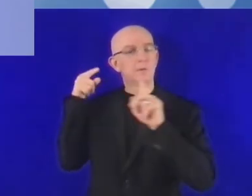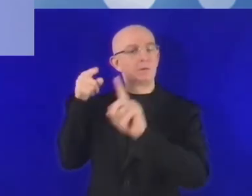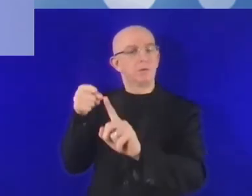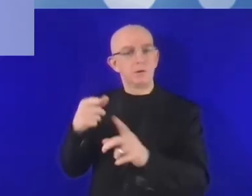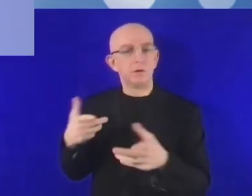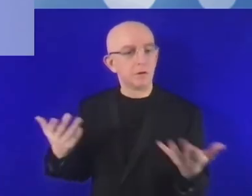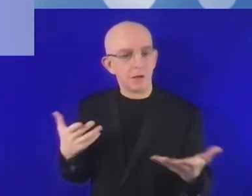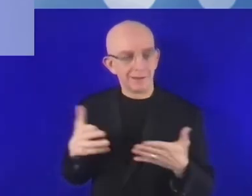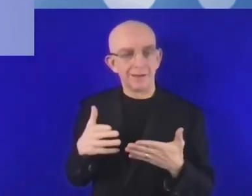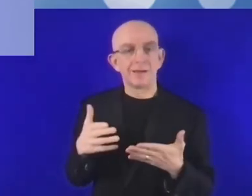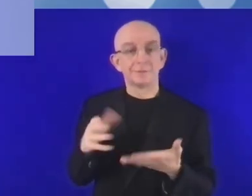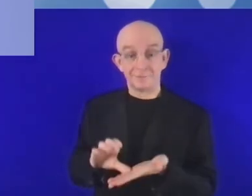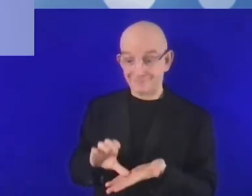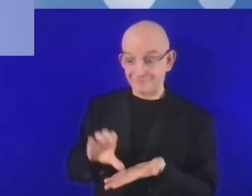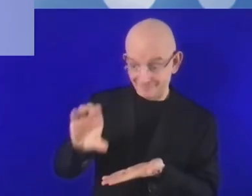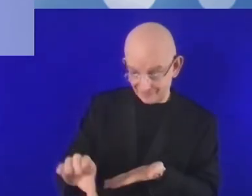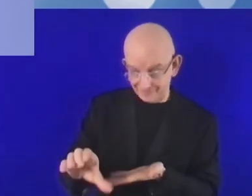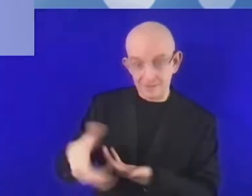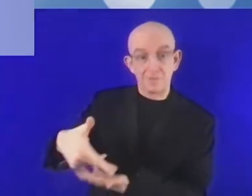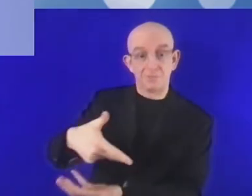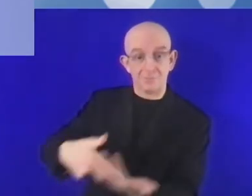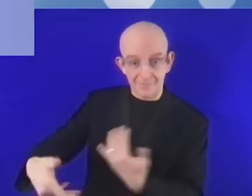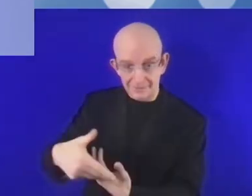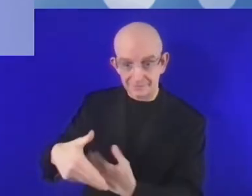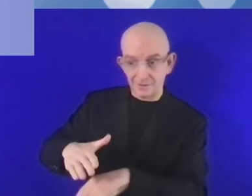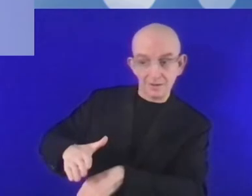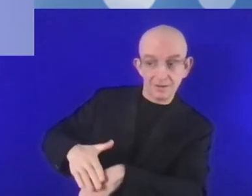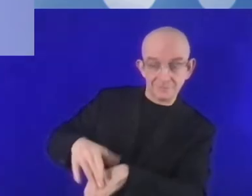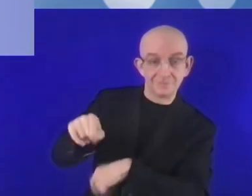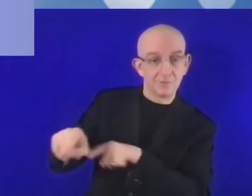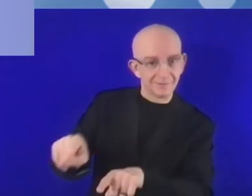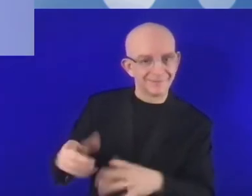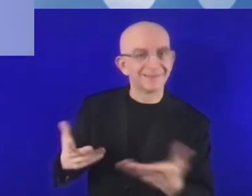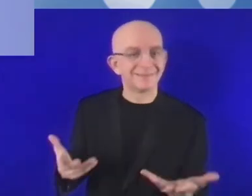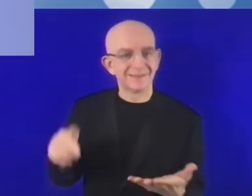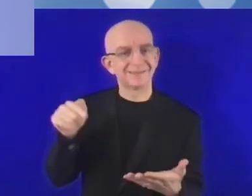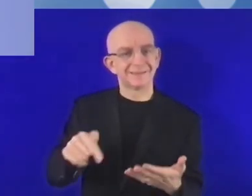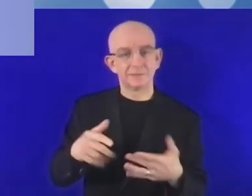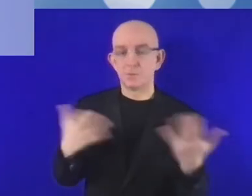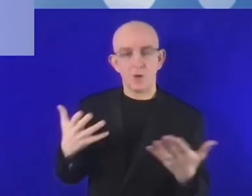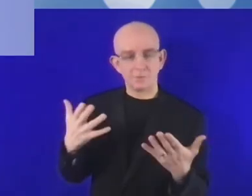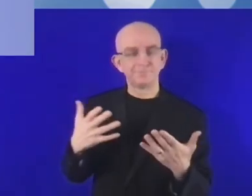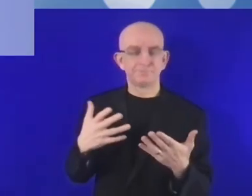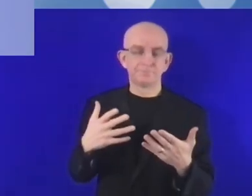stara się oferować bardzo szeroką paletę pożyczek,